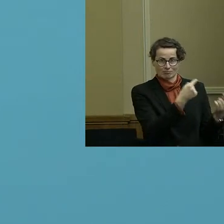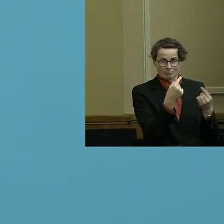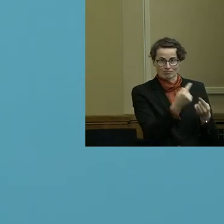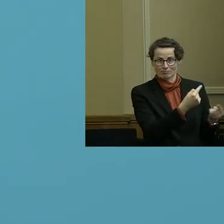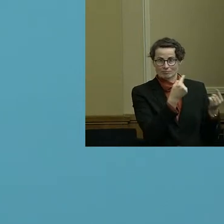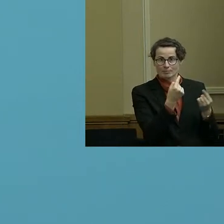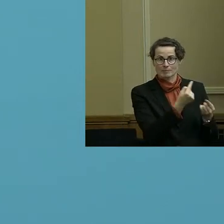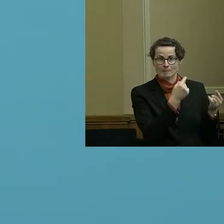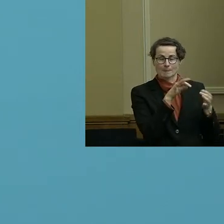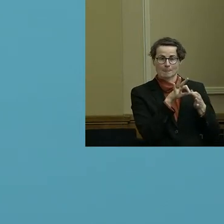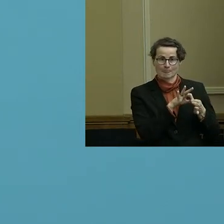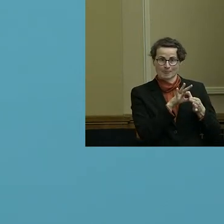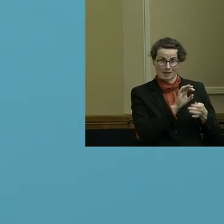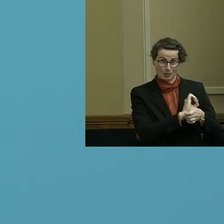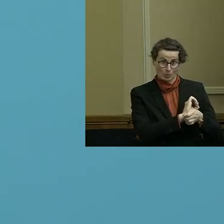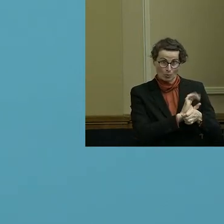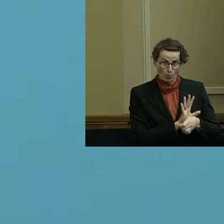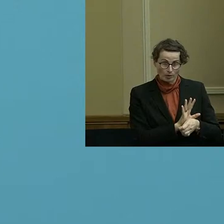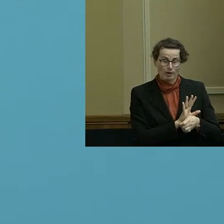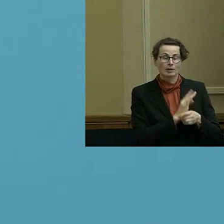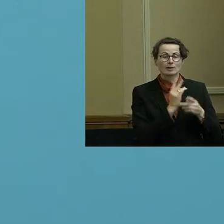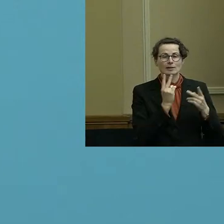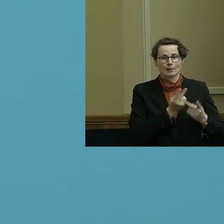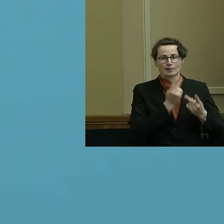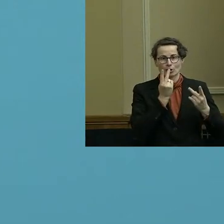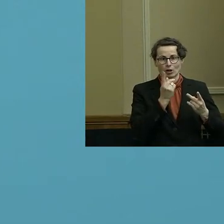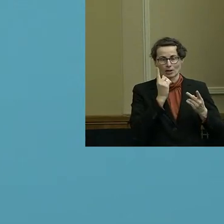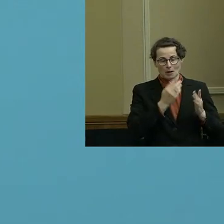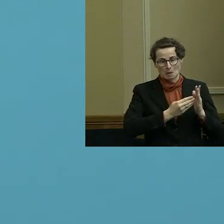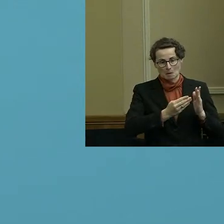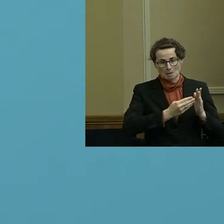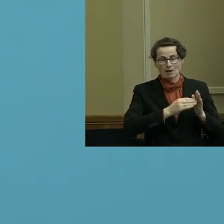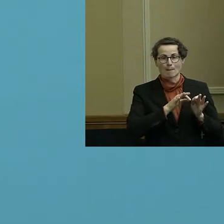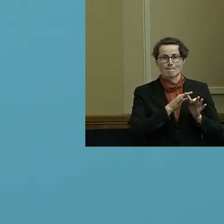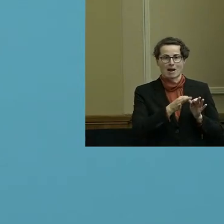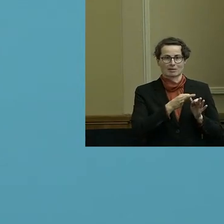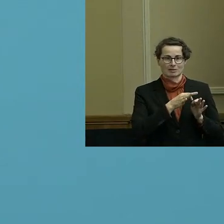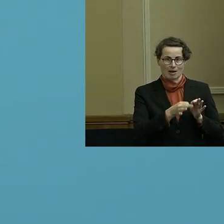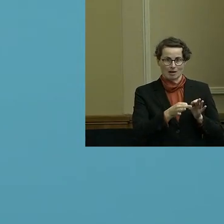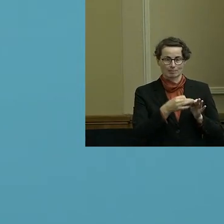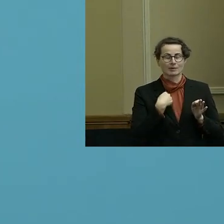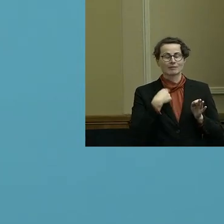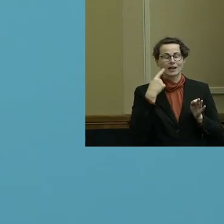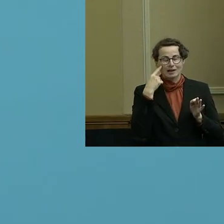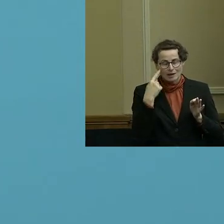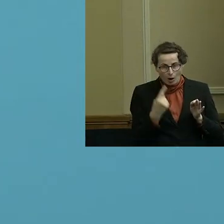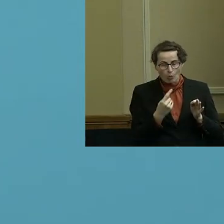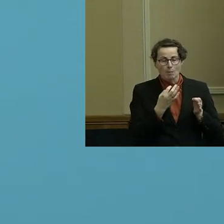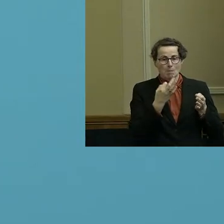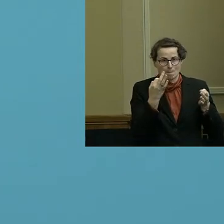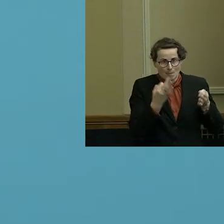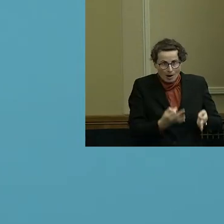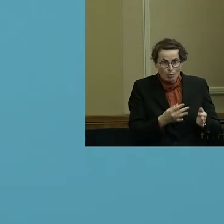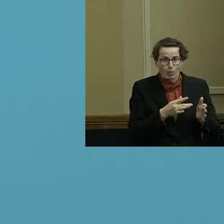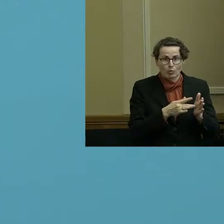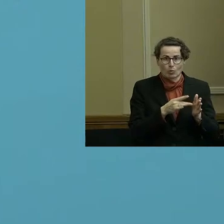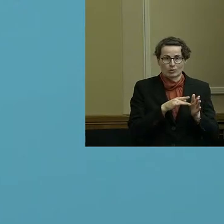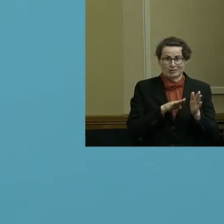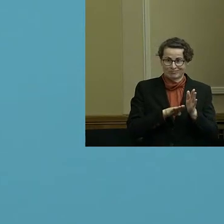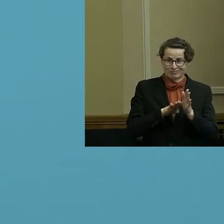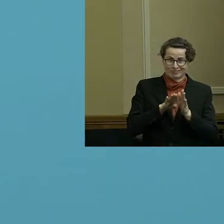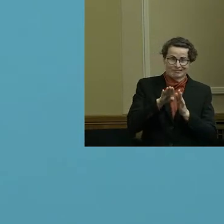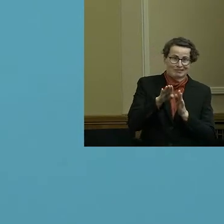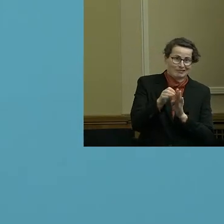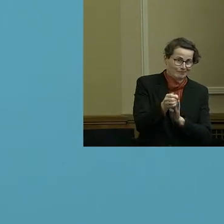im Zentrum haben bestimmte Maßnahmen, von denen wir glauben, dass wir sie in die richtige Richtung treffen, beizubehalten und auch